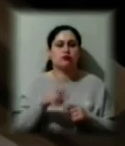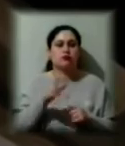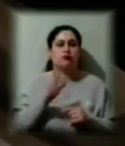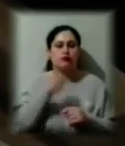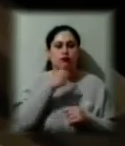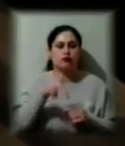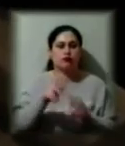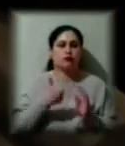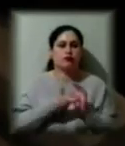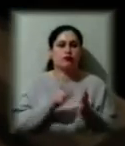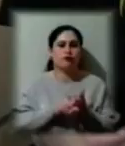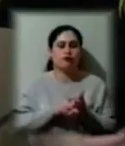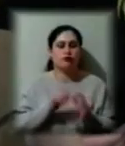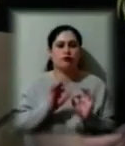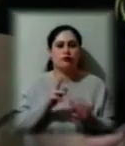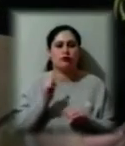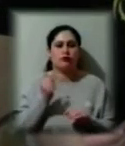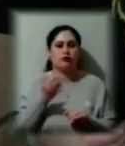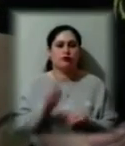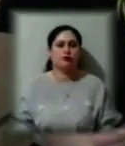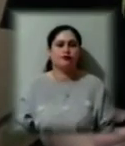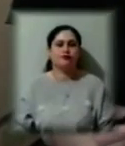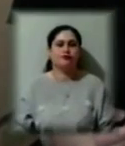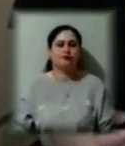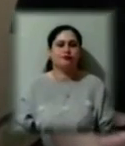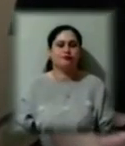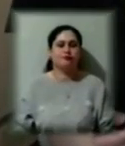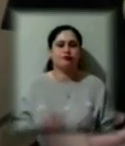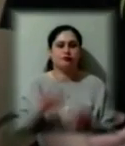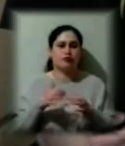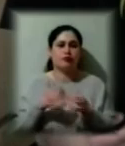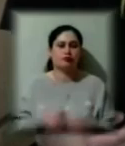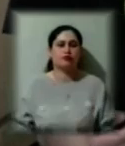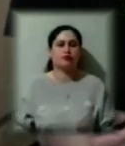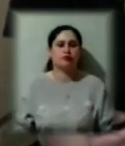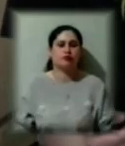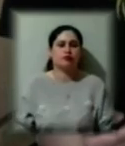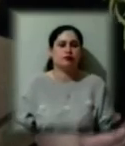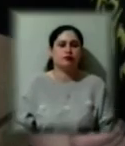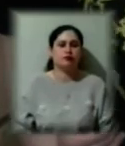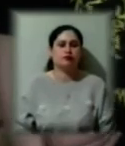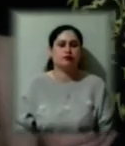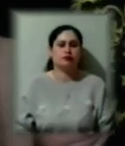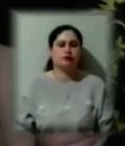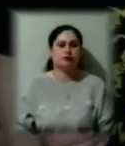класу, говорить Катя. Порахуємо. Один, три.